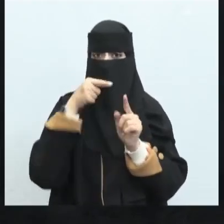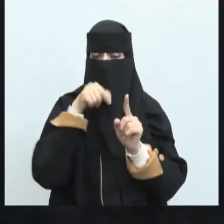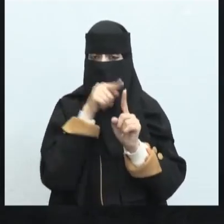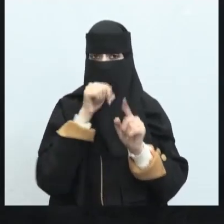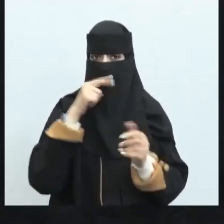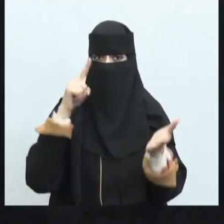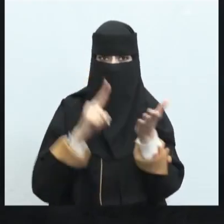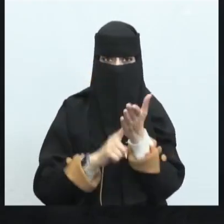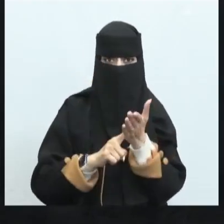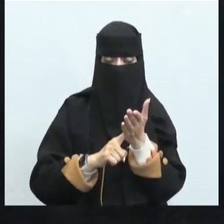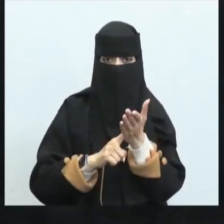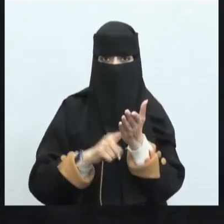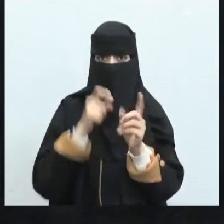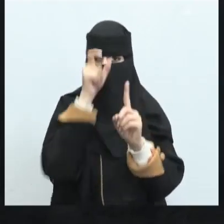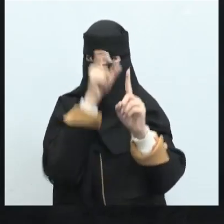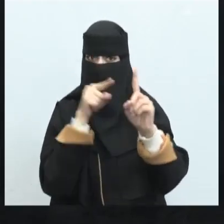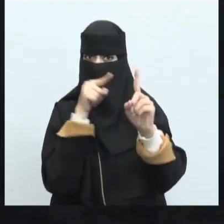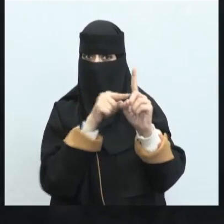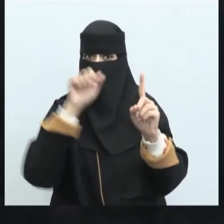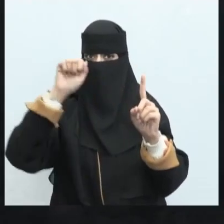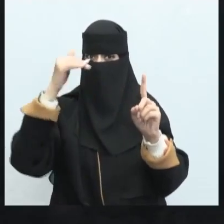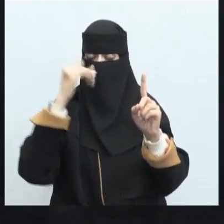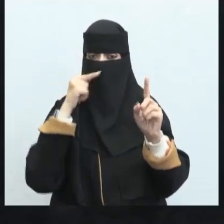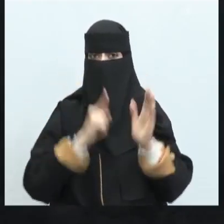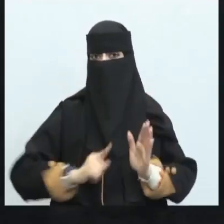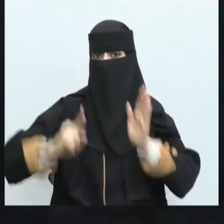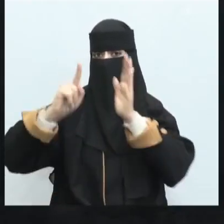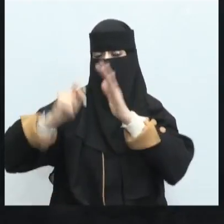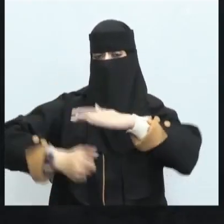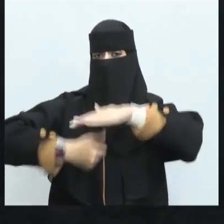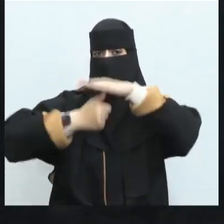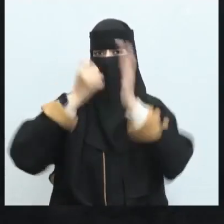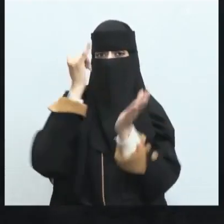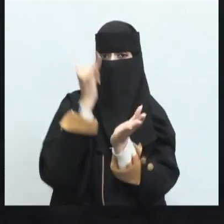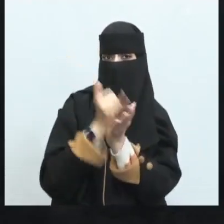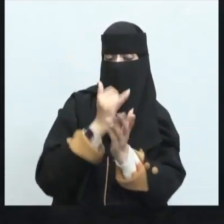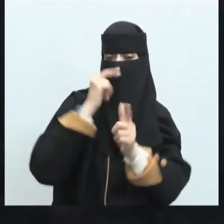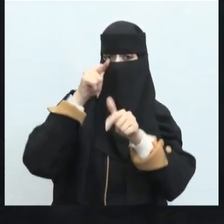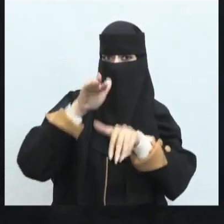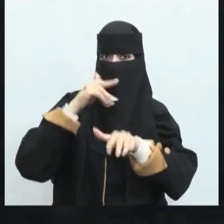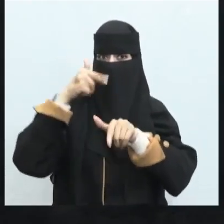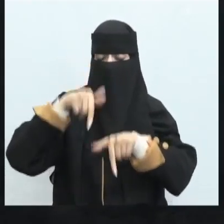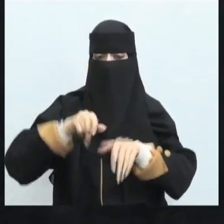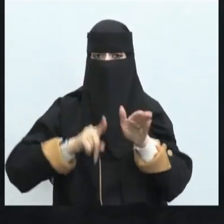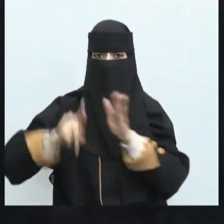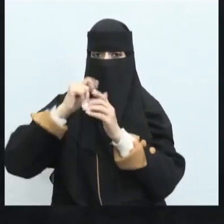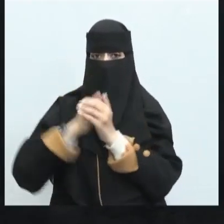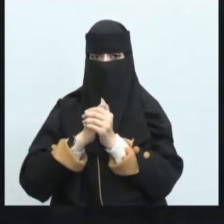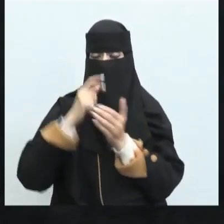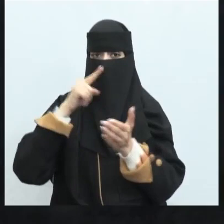سخر الوالينا هو الوالي وهو الزعيم وهو السيد وهو القائد وإن صخرا إذا نشتوا